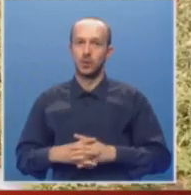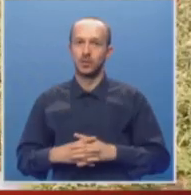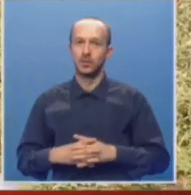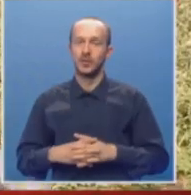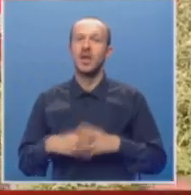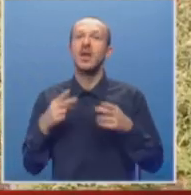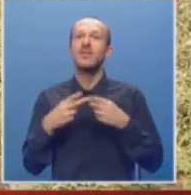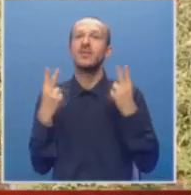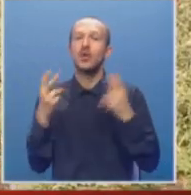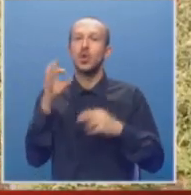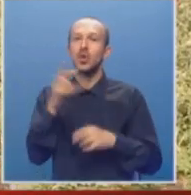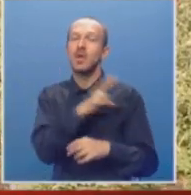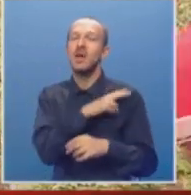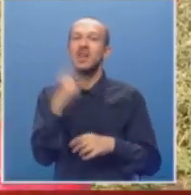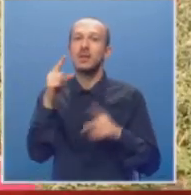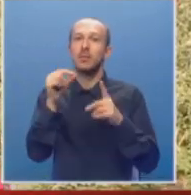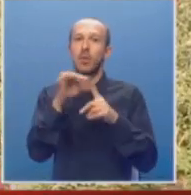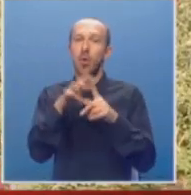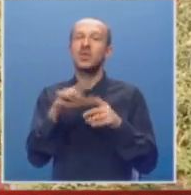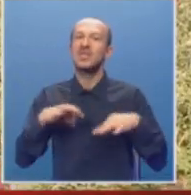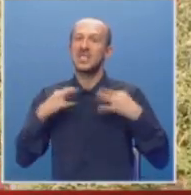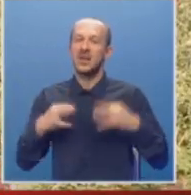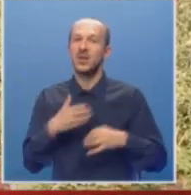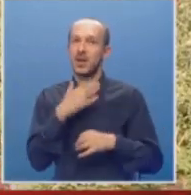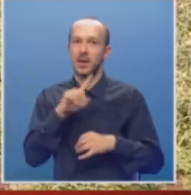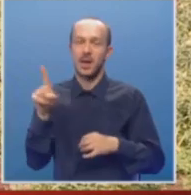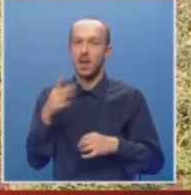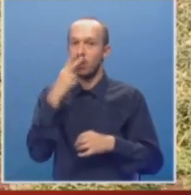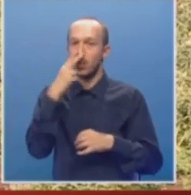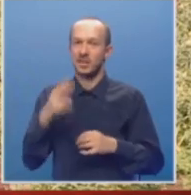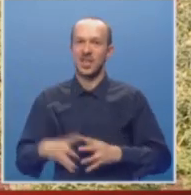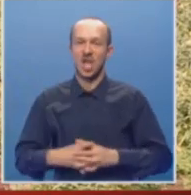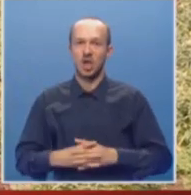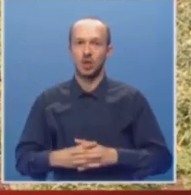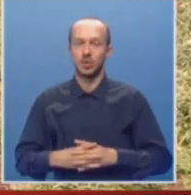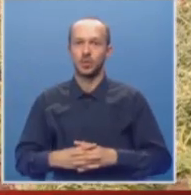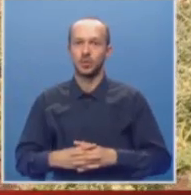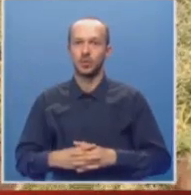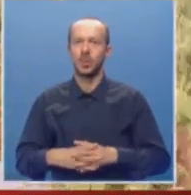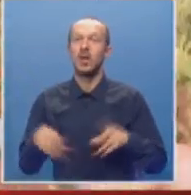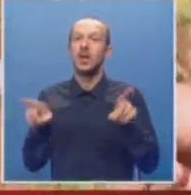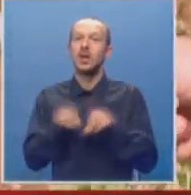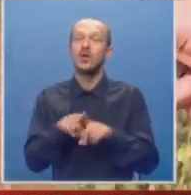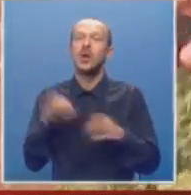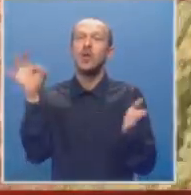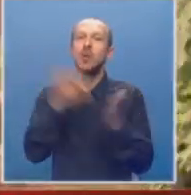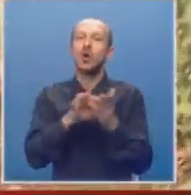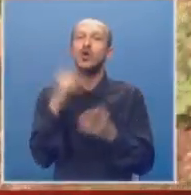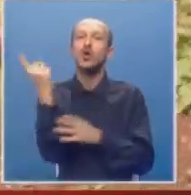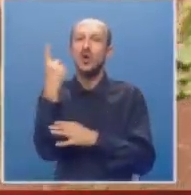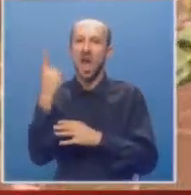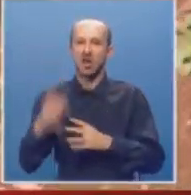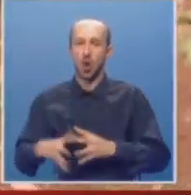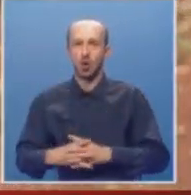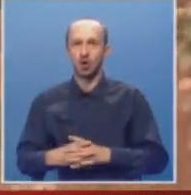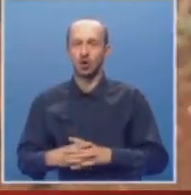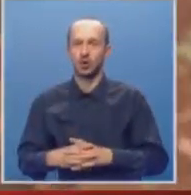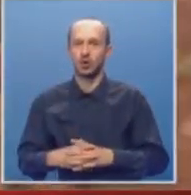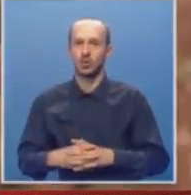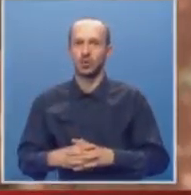vijena nuli. Ima li jedan plod zrav? Ne, evo pogledajte, znači, evo gledajte, kada ga je pogodio tornado, znači